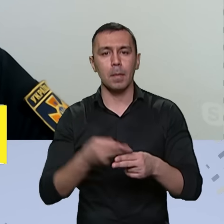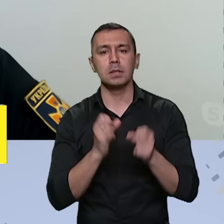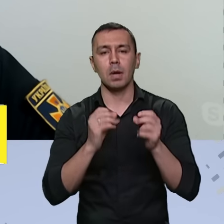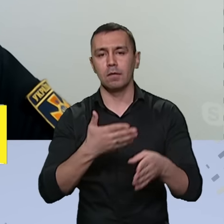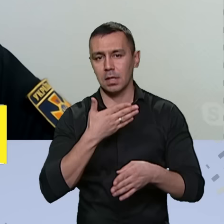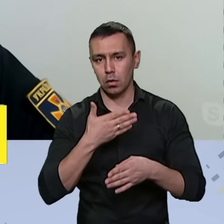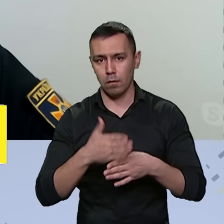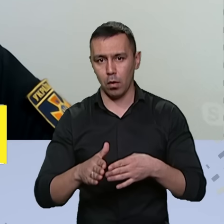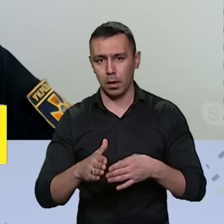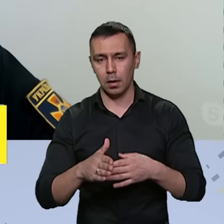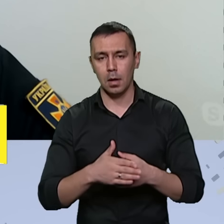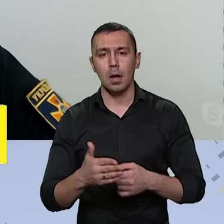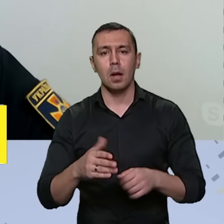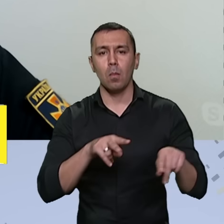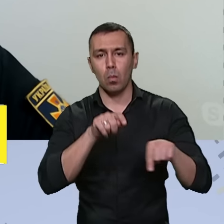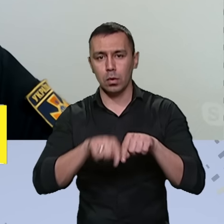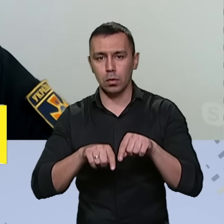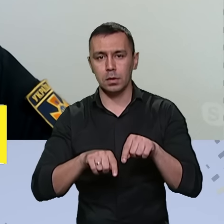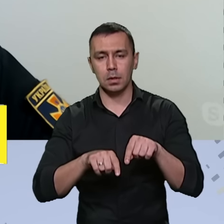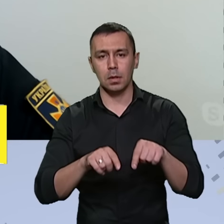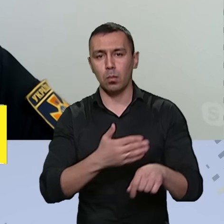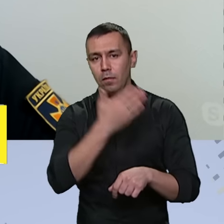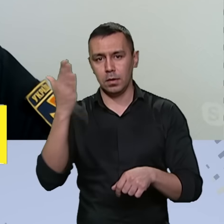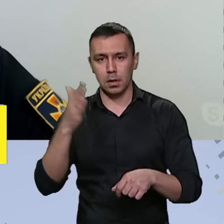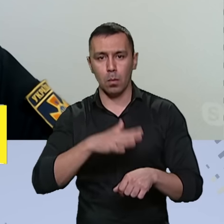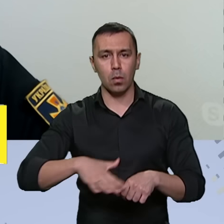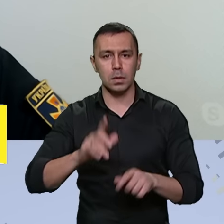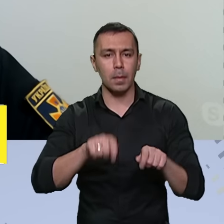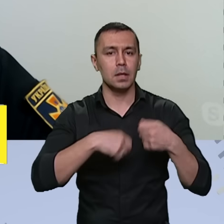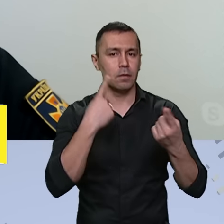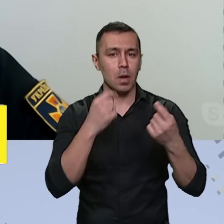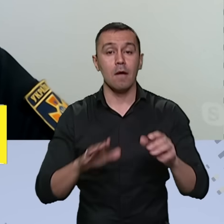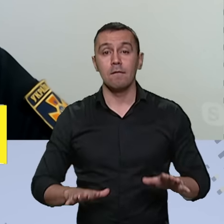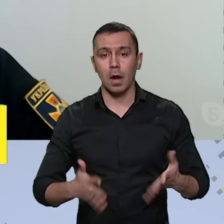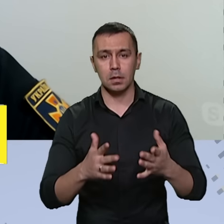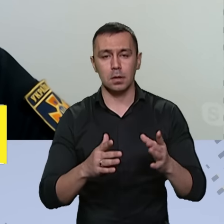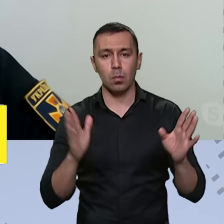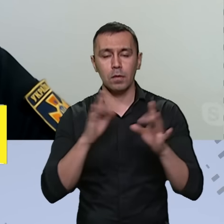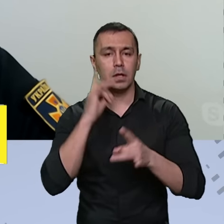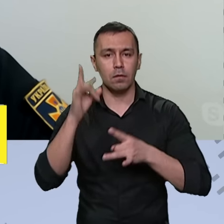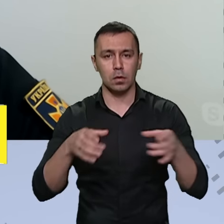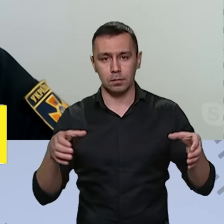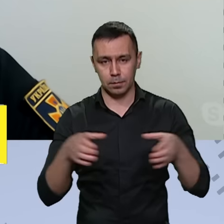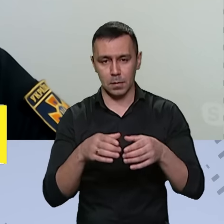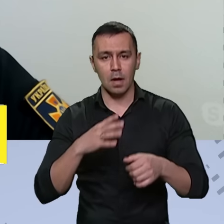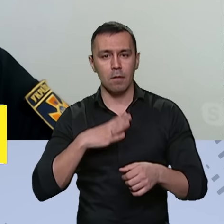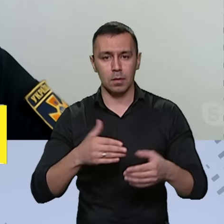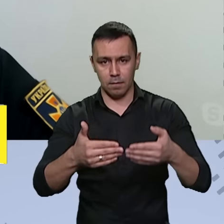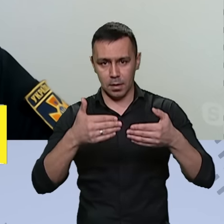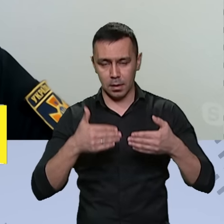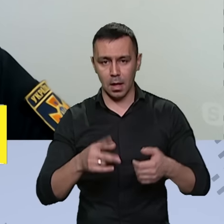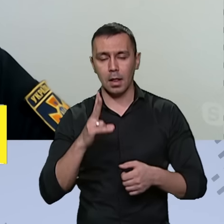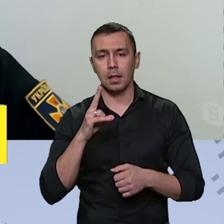-складової, моніториться повітряний простір, передається інформація, і у разі повітряних тривог особовий склад вимушений відійти на